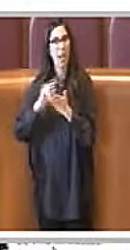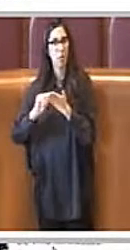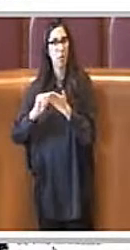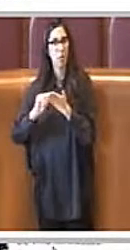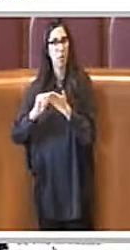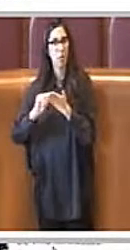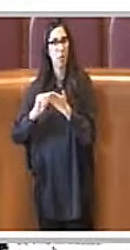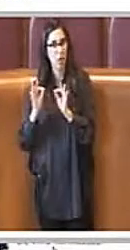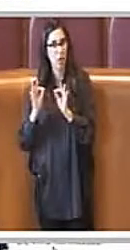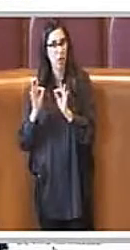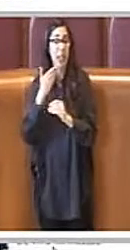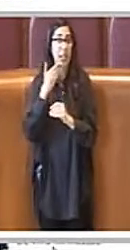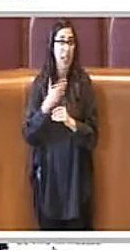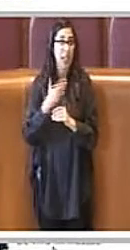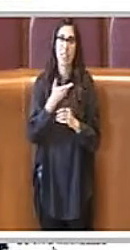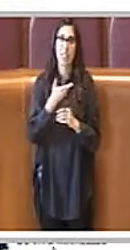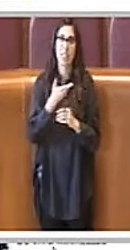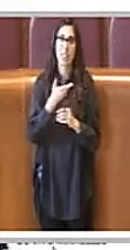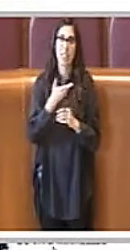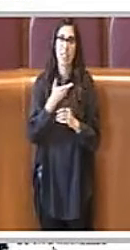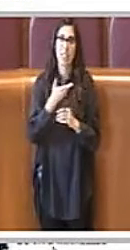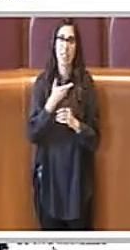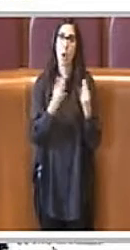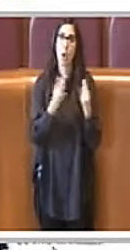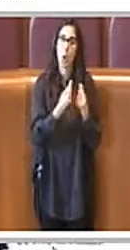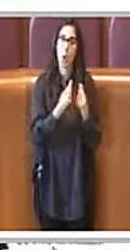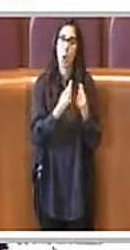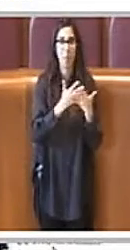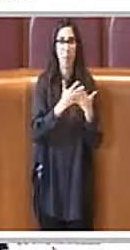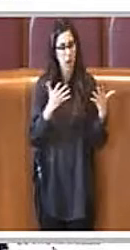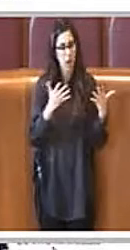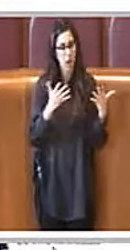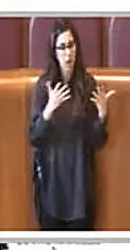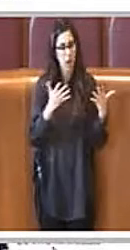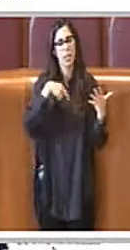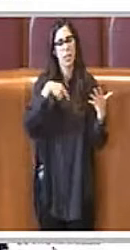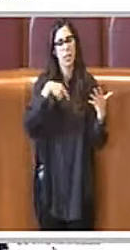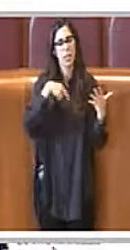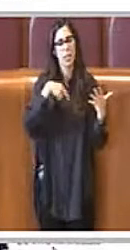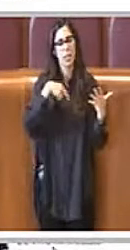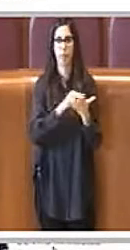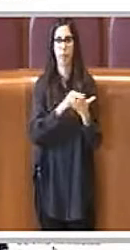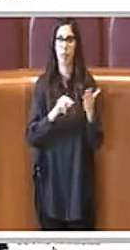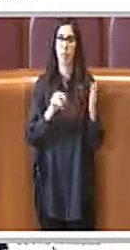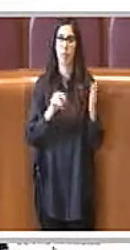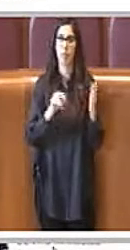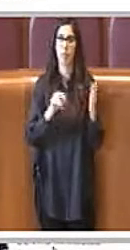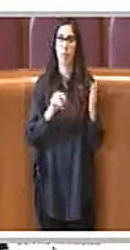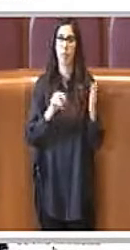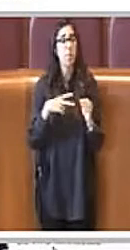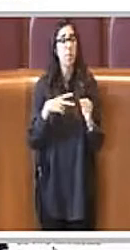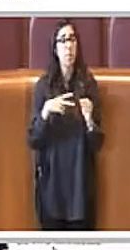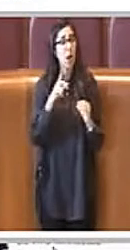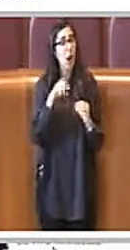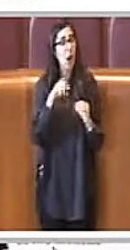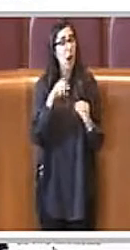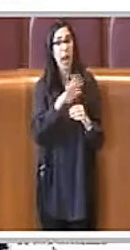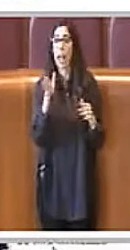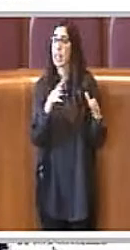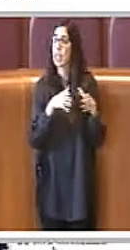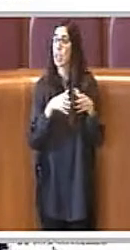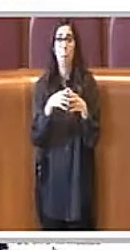Voteremo favorevolmente il gruppo del Movimento 5 Stelle Spero che faranno lo stesso anche gli altri gruppi politici Ma